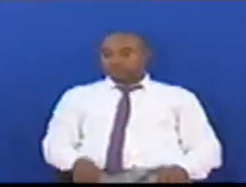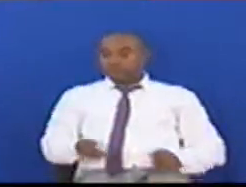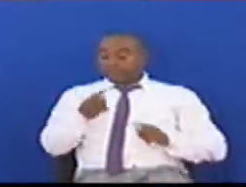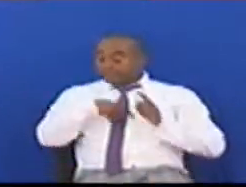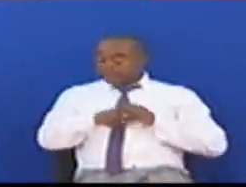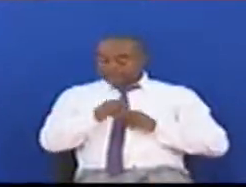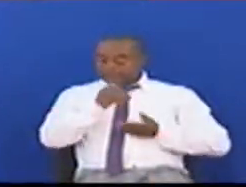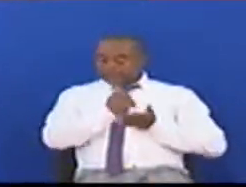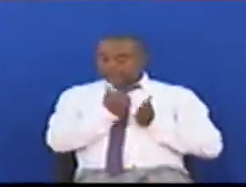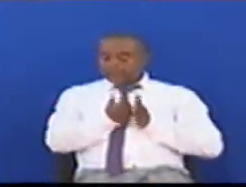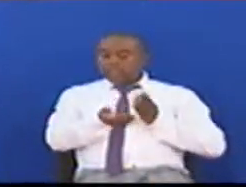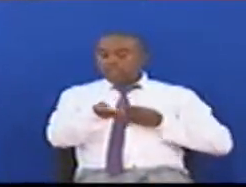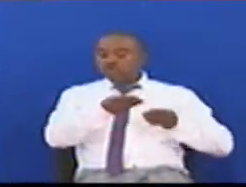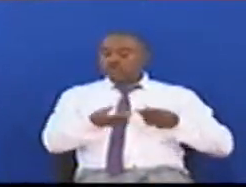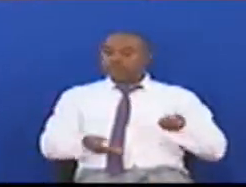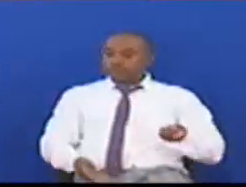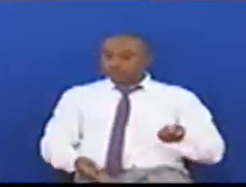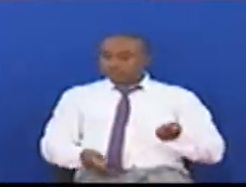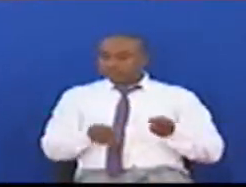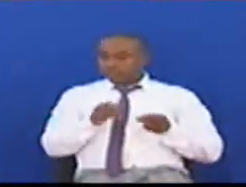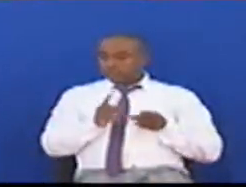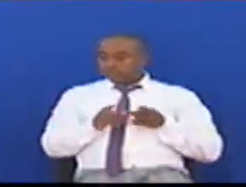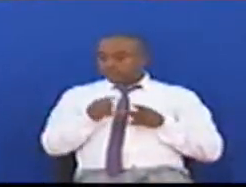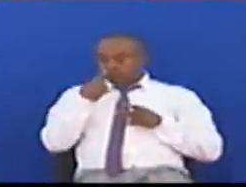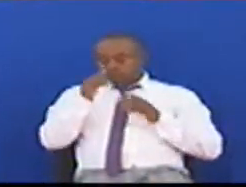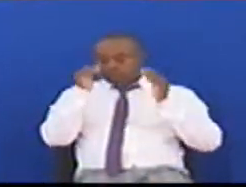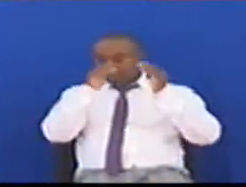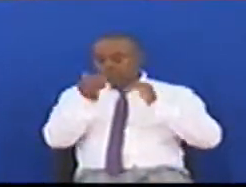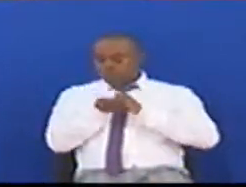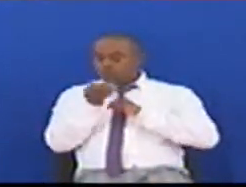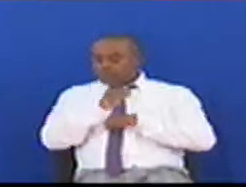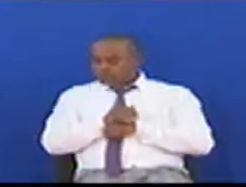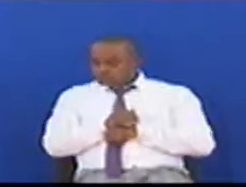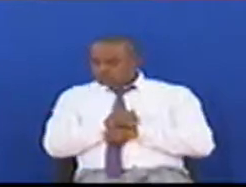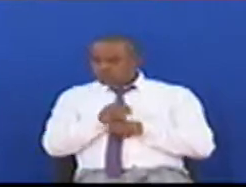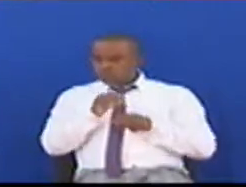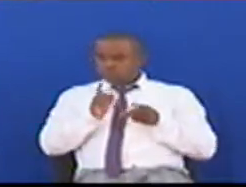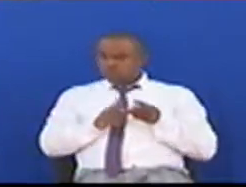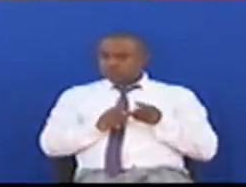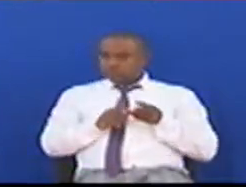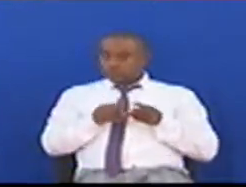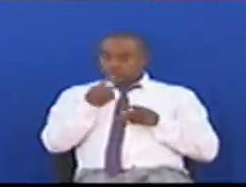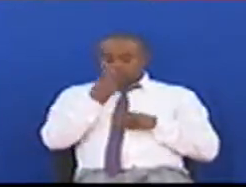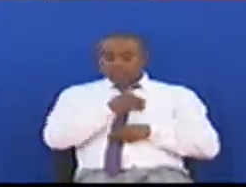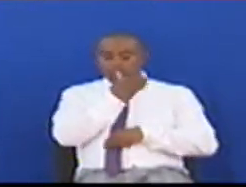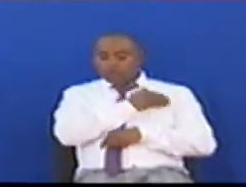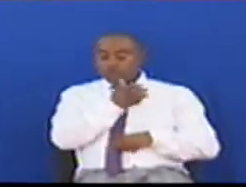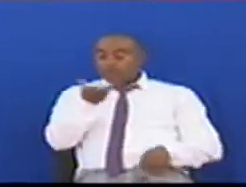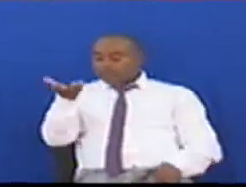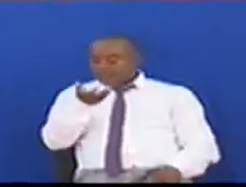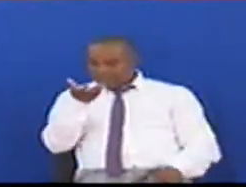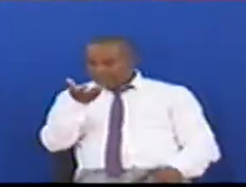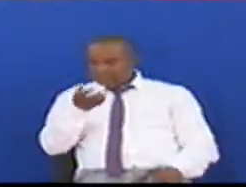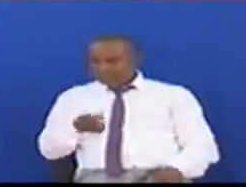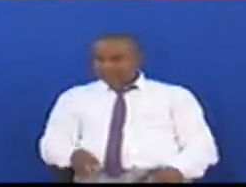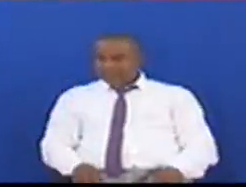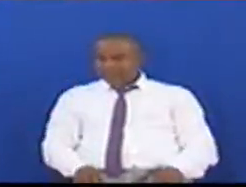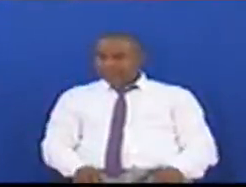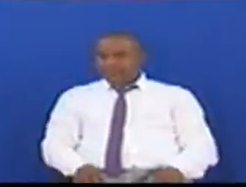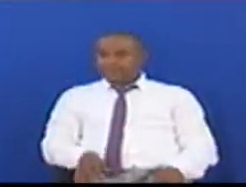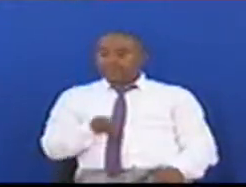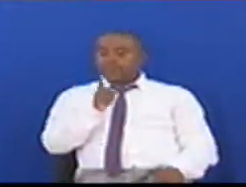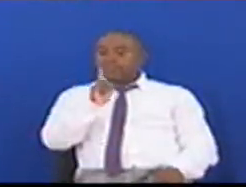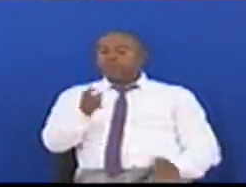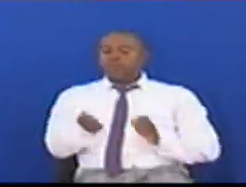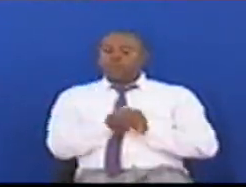Uchumi Ukiangalia Miundombinu Ukiangalia Huduma Ya Jami Yako Mengi